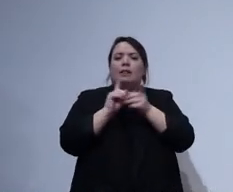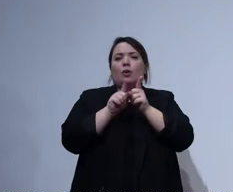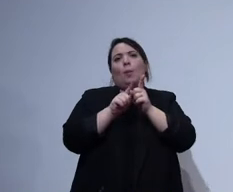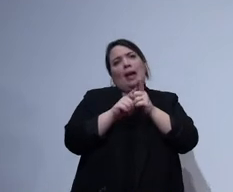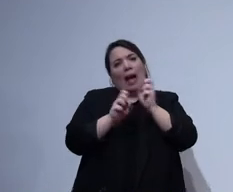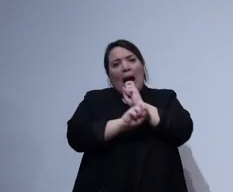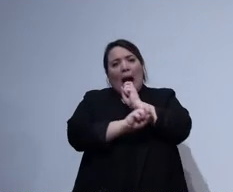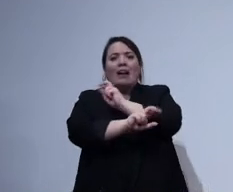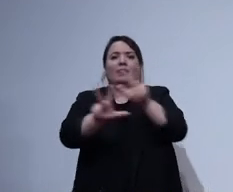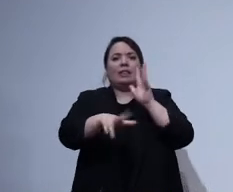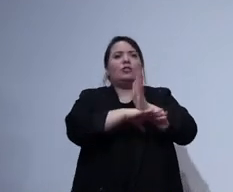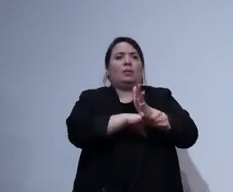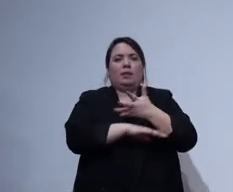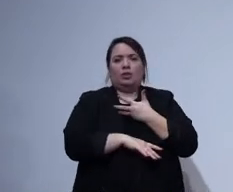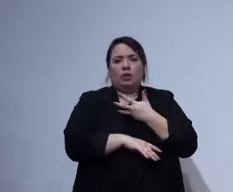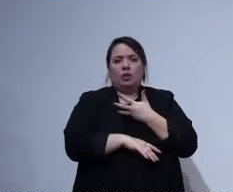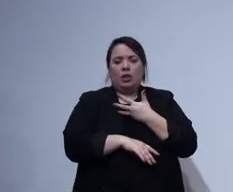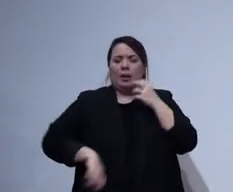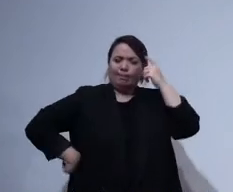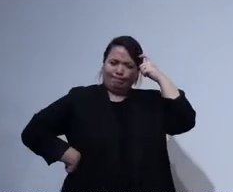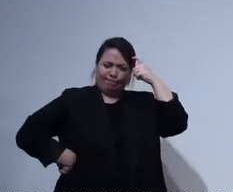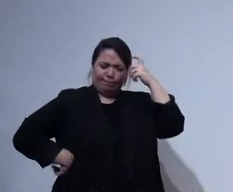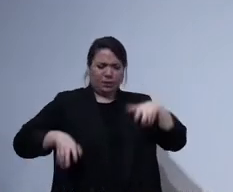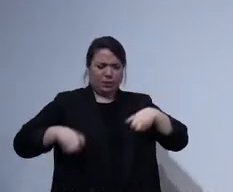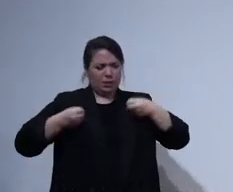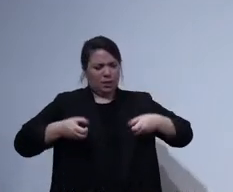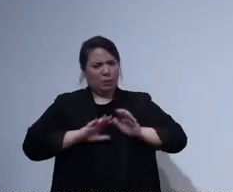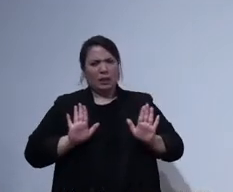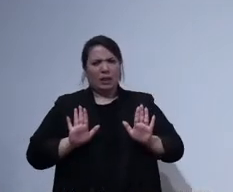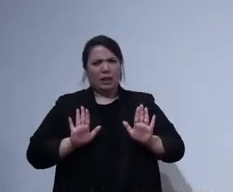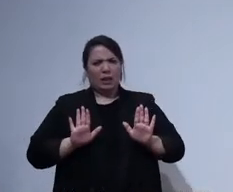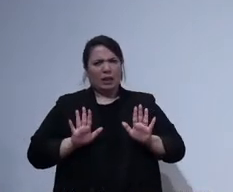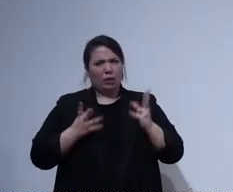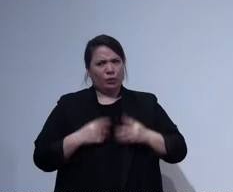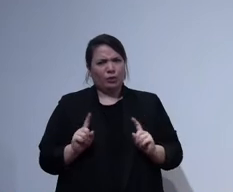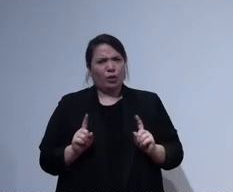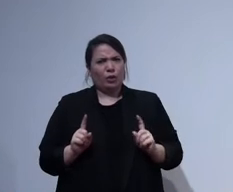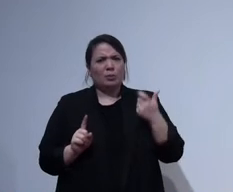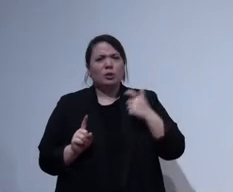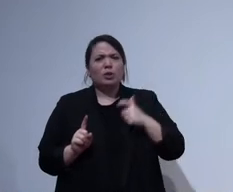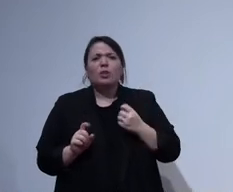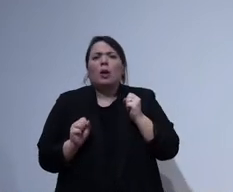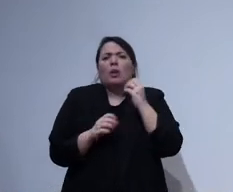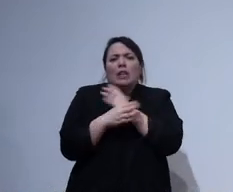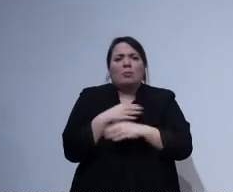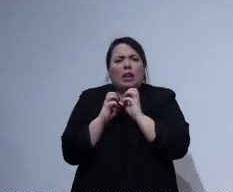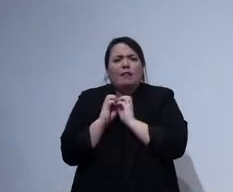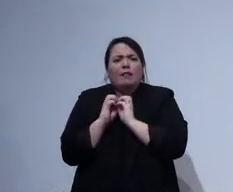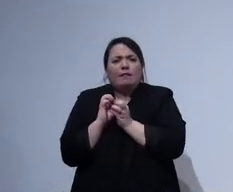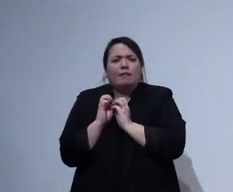immediatamente che quel simbolo lì non funzionava, perché le necessità sono diverse